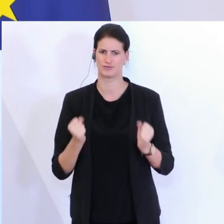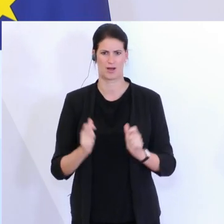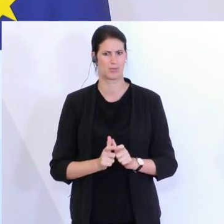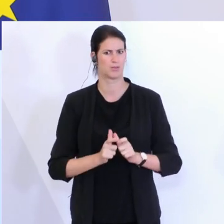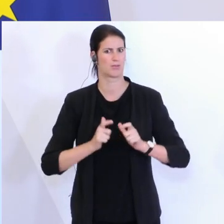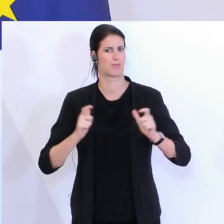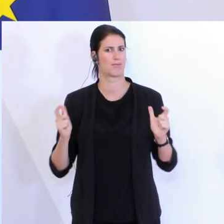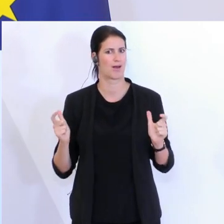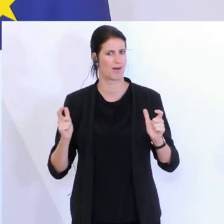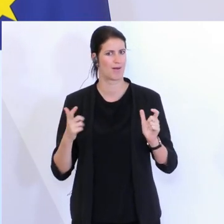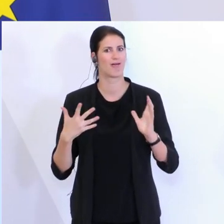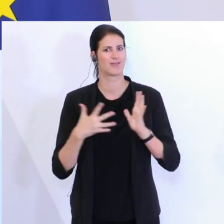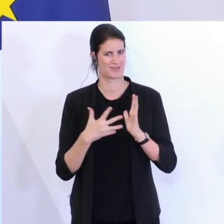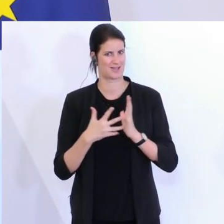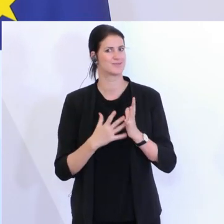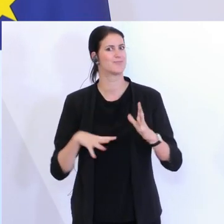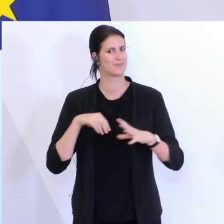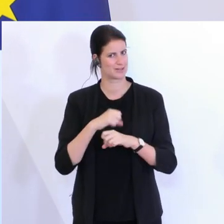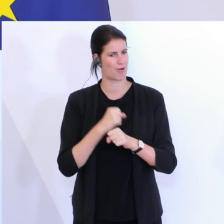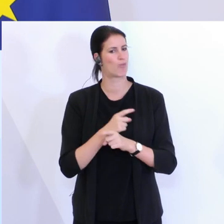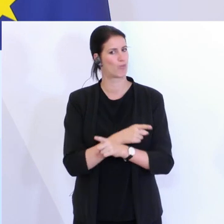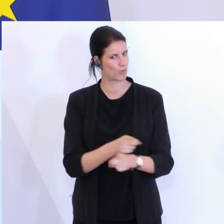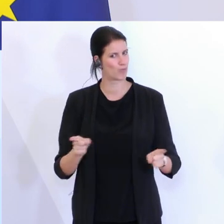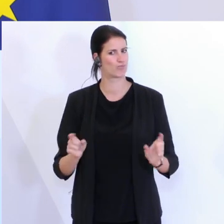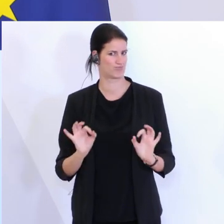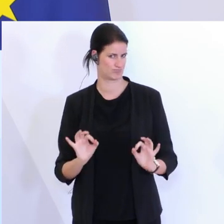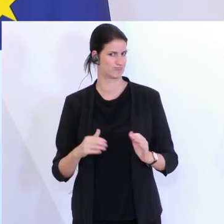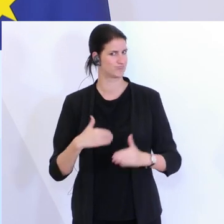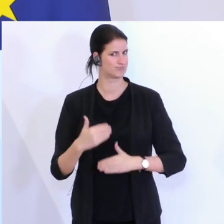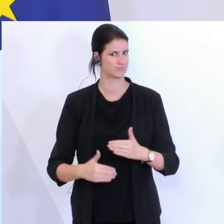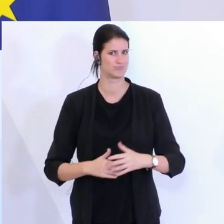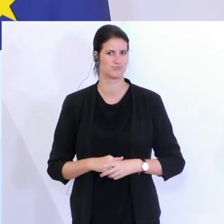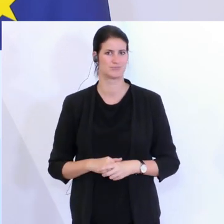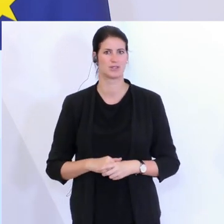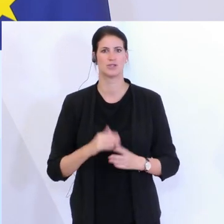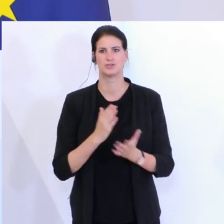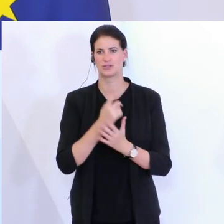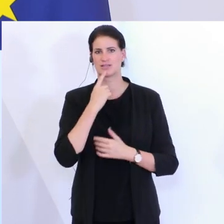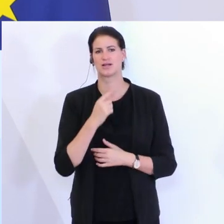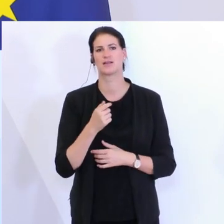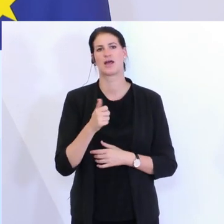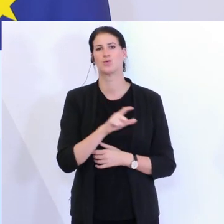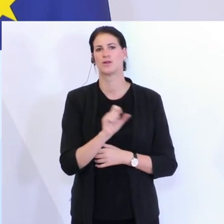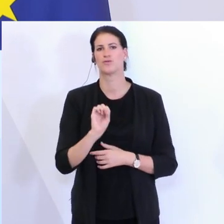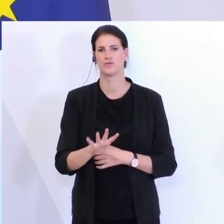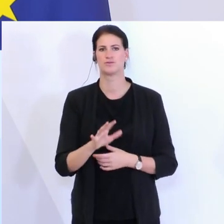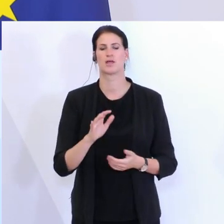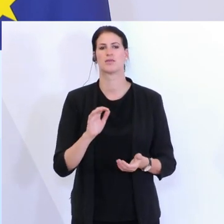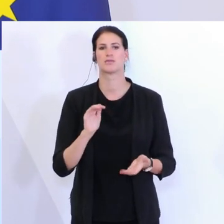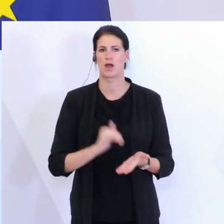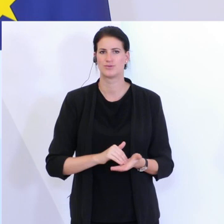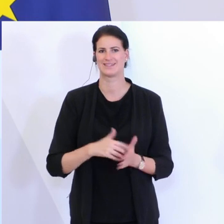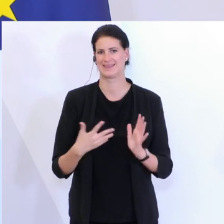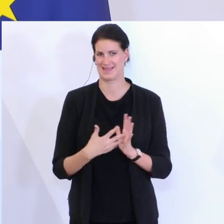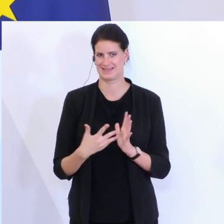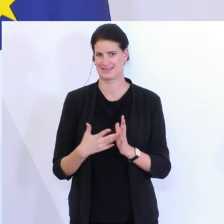Tests mitzumachen. Wir haben, wie gehört, 115.000 Tests bis jetzt, bis dato,